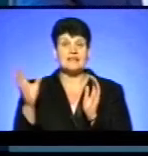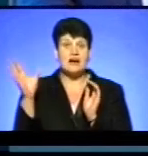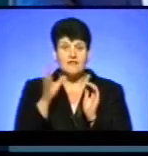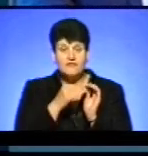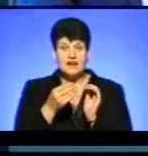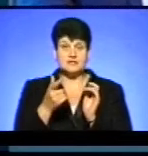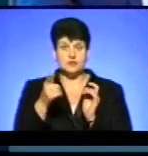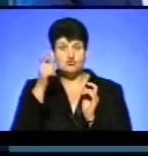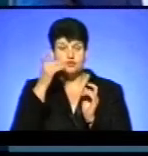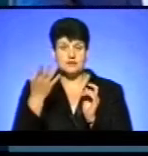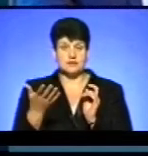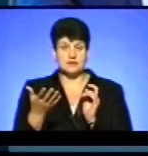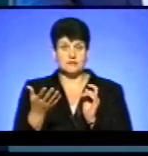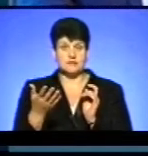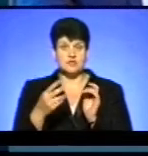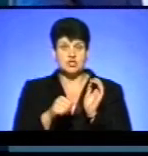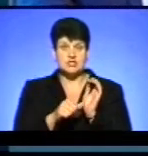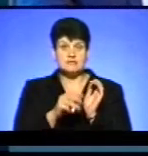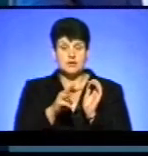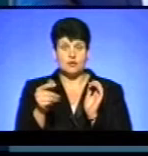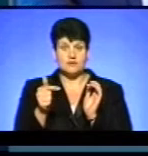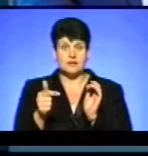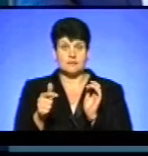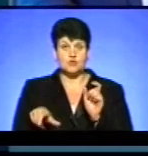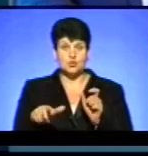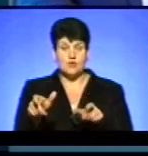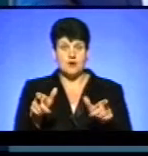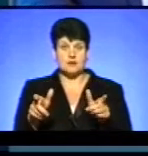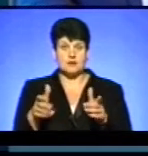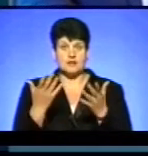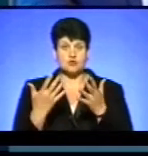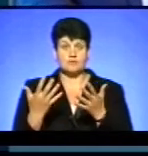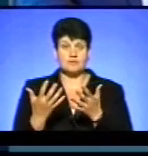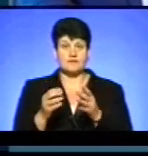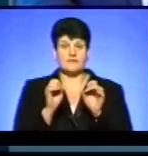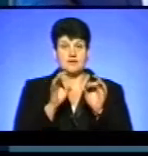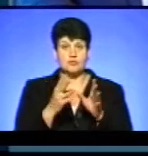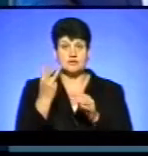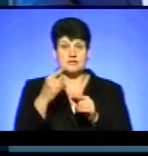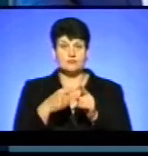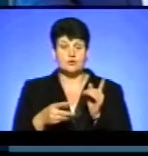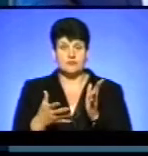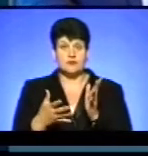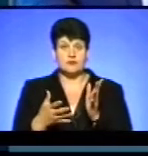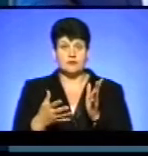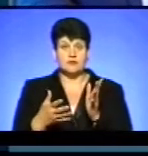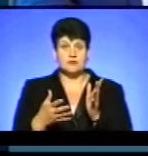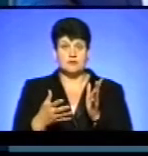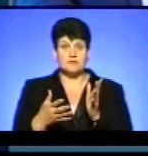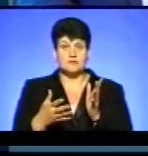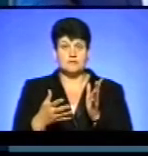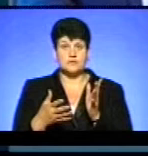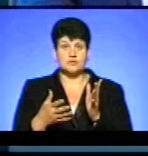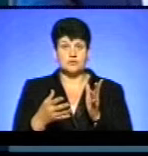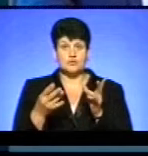62 кілометри доріг. 6 мільйонів гривень. Суто аграми, з дорогами. Якщо я не віддам на освіту 3,5, то мене не треба міського голови в Чорткові.